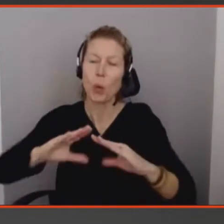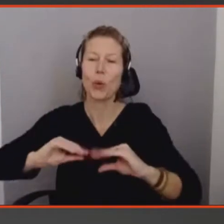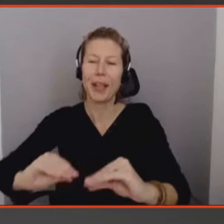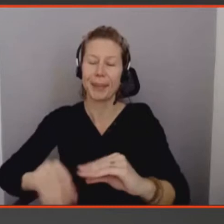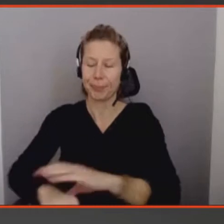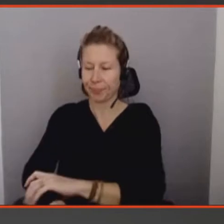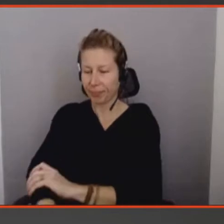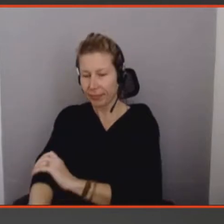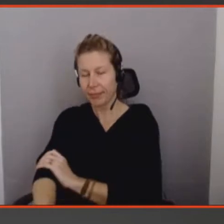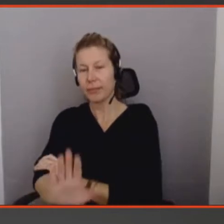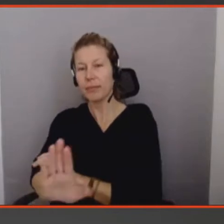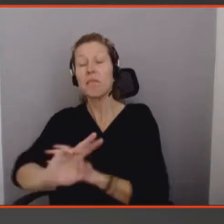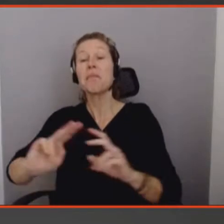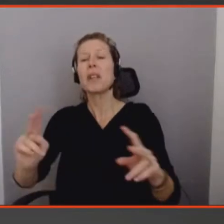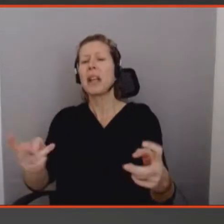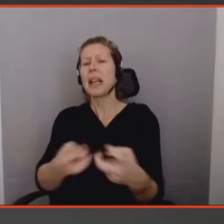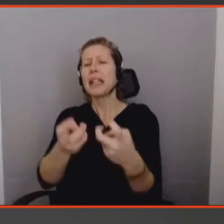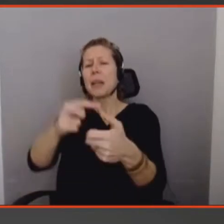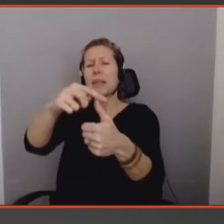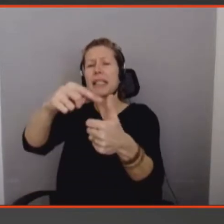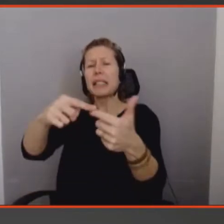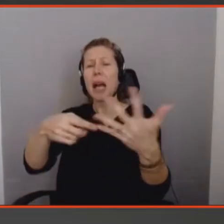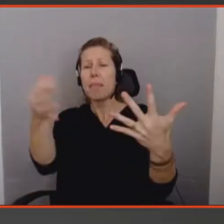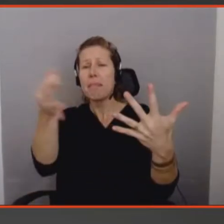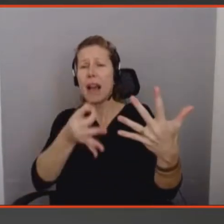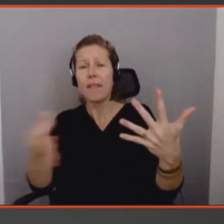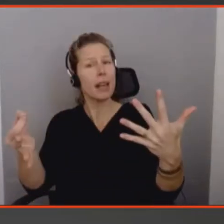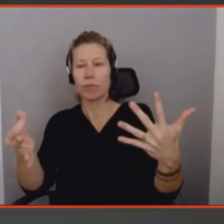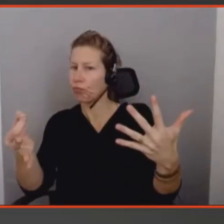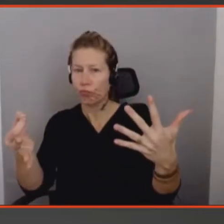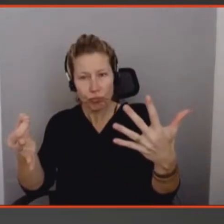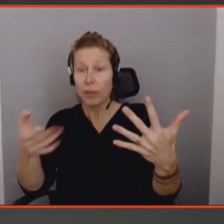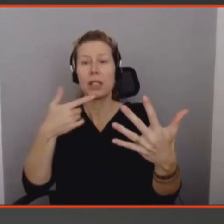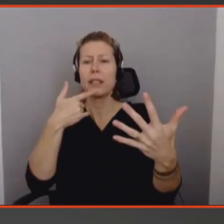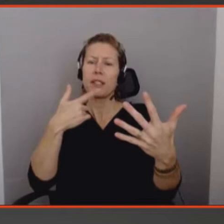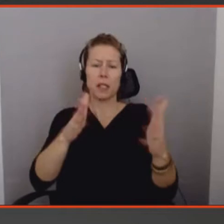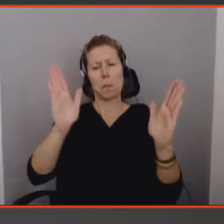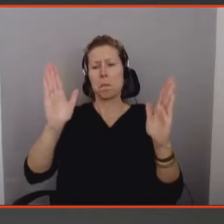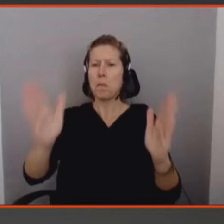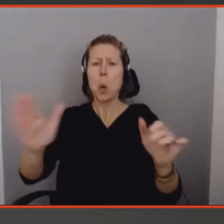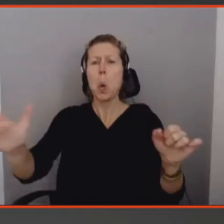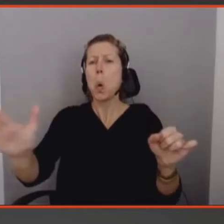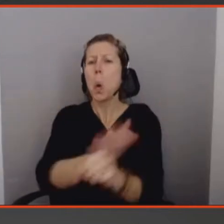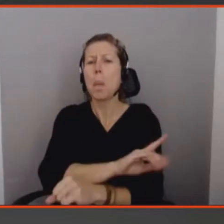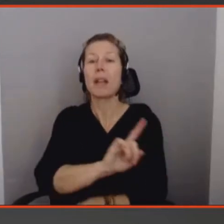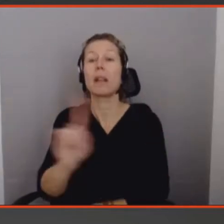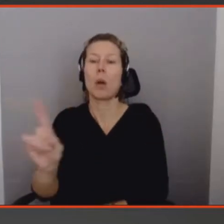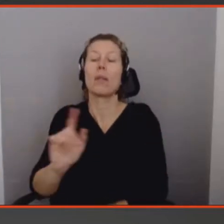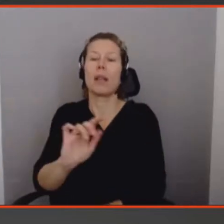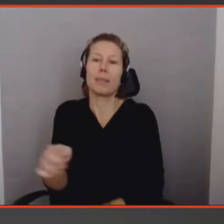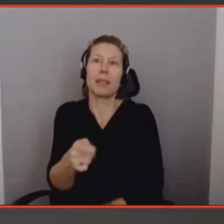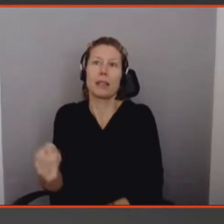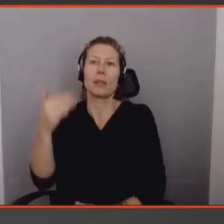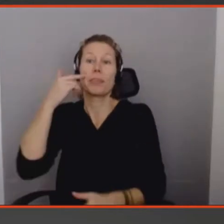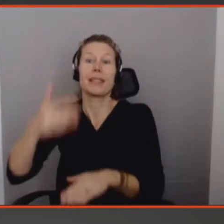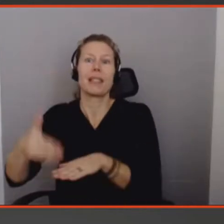prétention d'être parfaits, loin de là. Ils n'ont pas la prétention d'être exhaustifs. Si on savait déjà à coup sûr comment concevoir la technologie parfaite